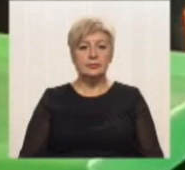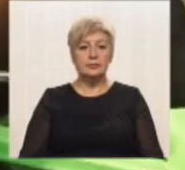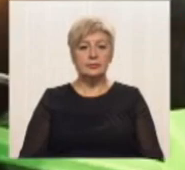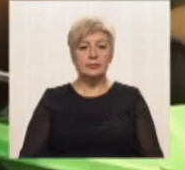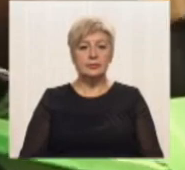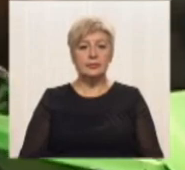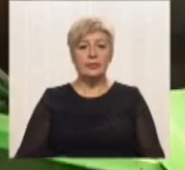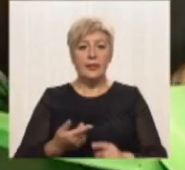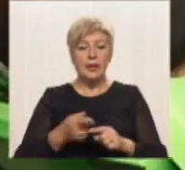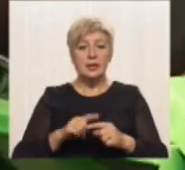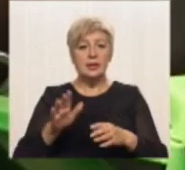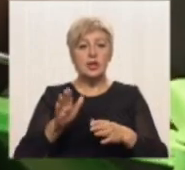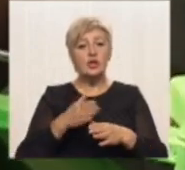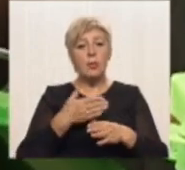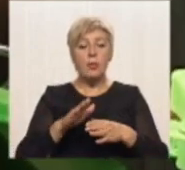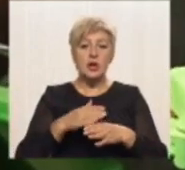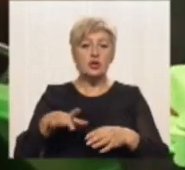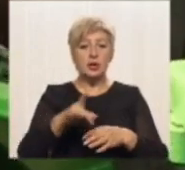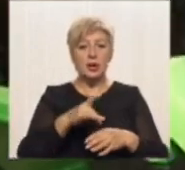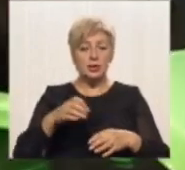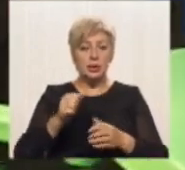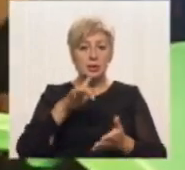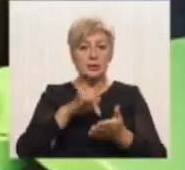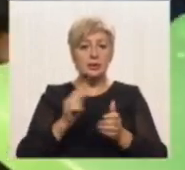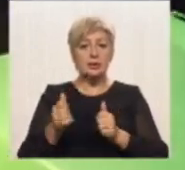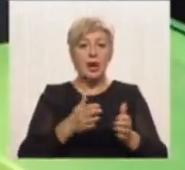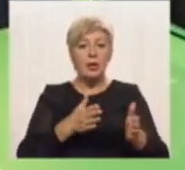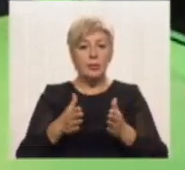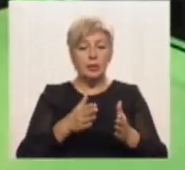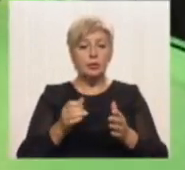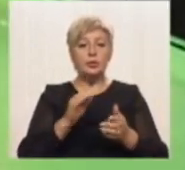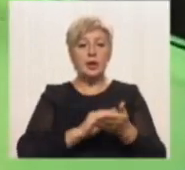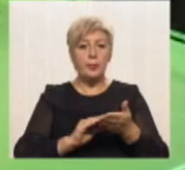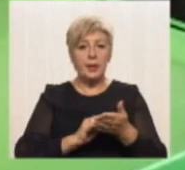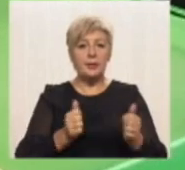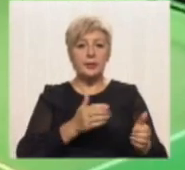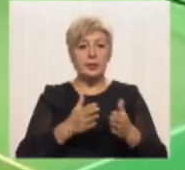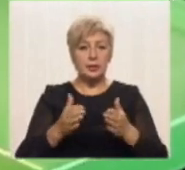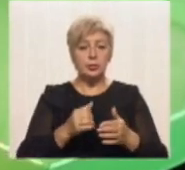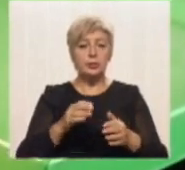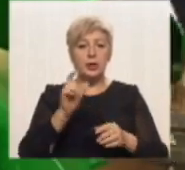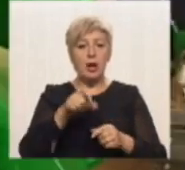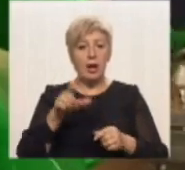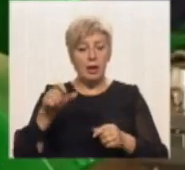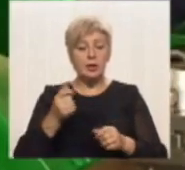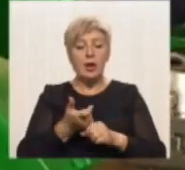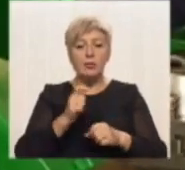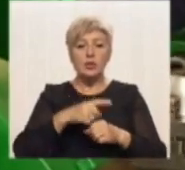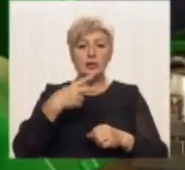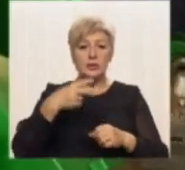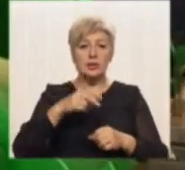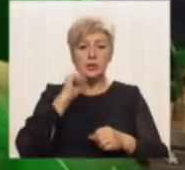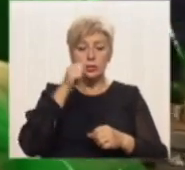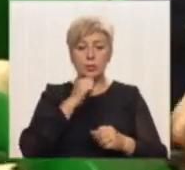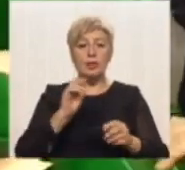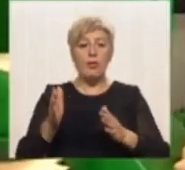Цей міжрегіональний центр професійної підготовки та перепідготовки кадрів вже більше 20 років готують для міста